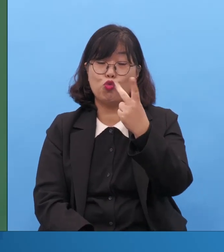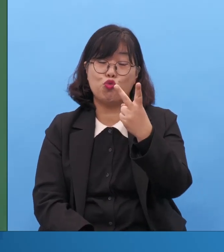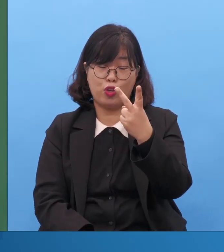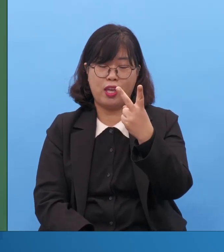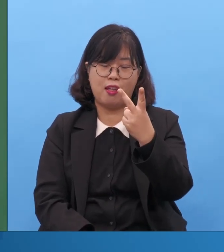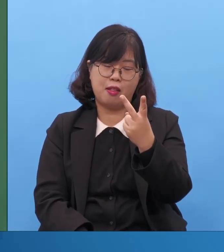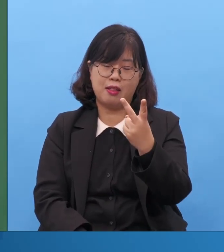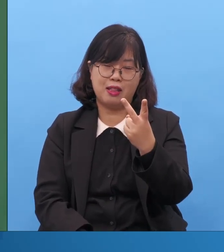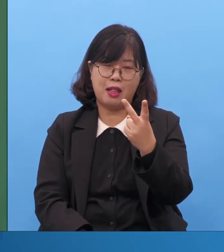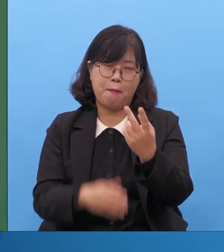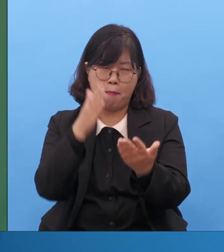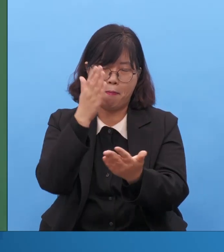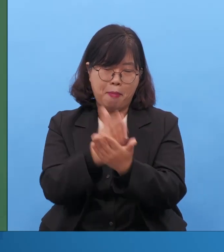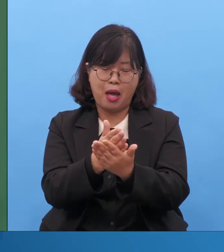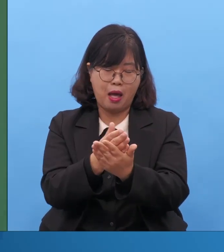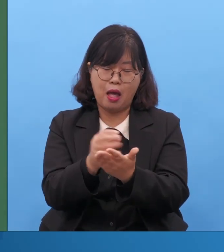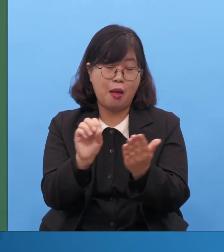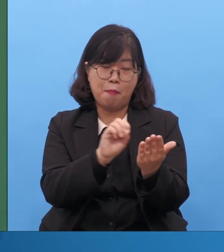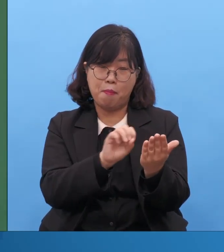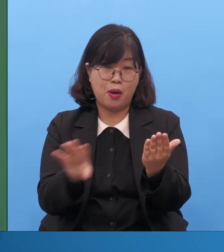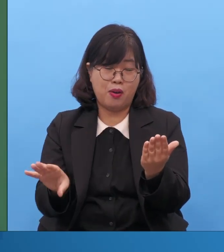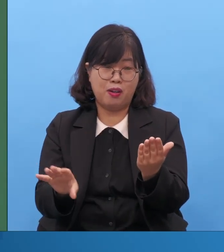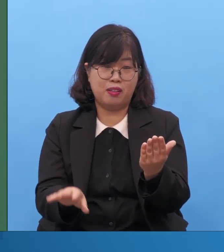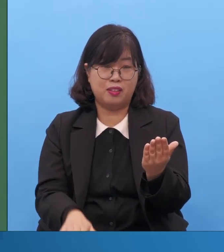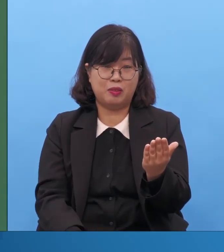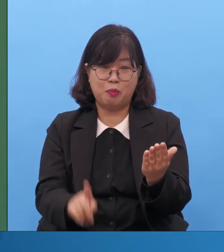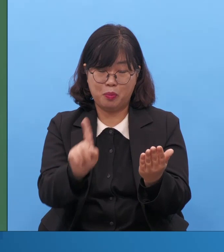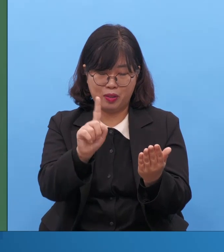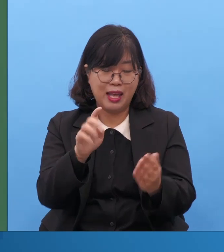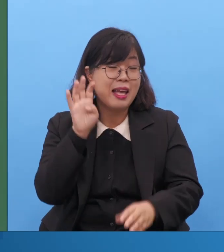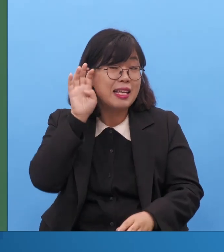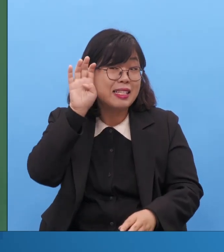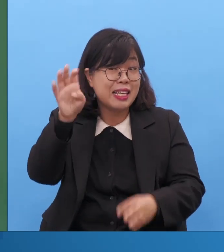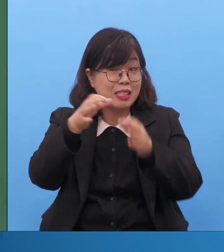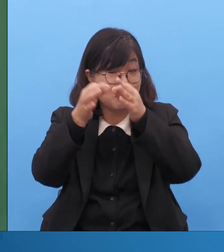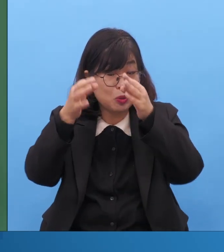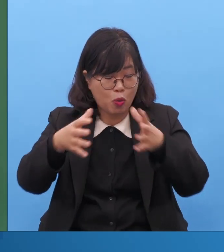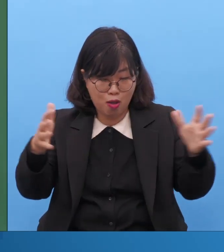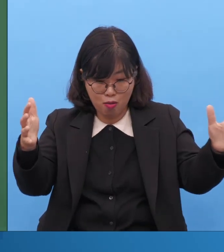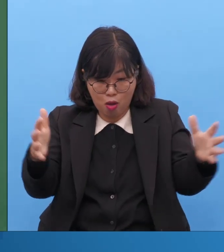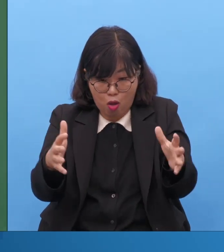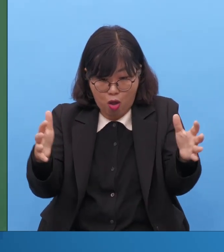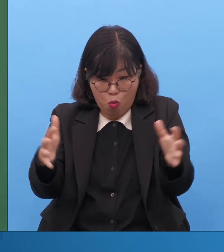결국 40일을 좀 나쁘게 말하면 가둬놓은 거요 가둬놓으니까 이거 할 시간이 없어